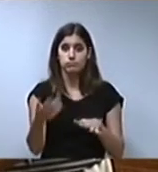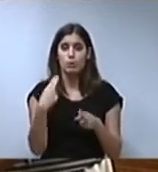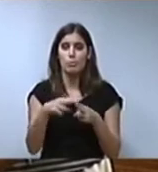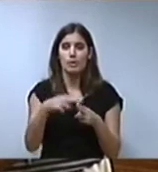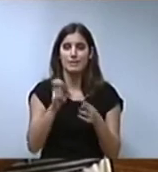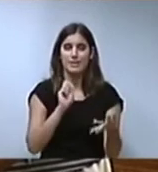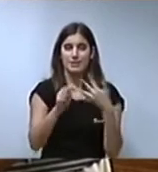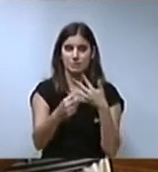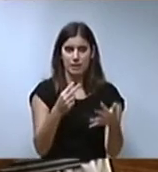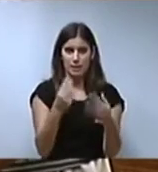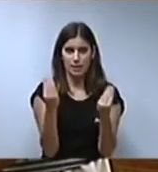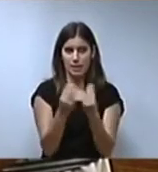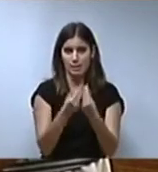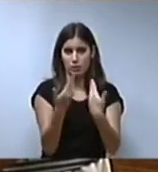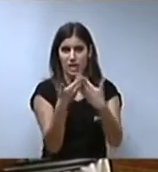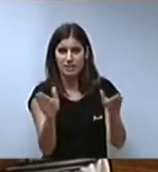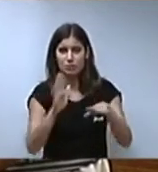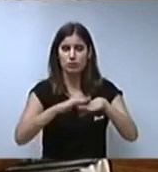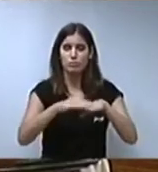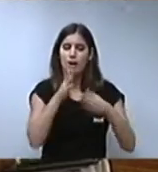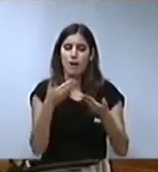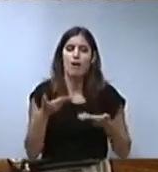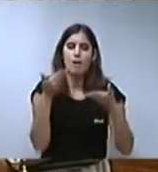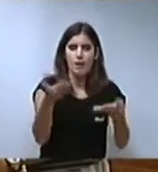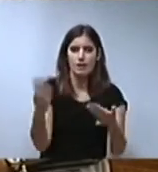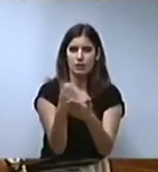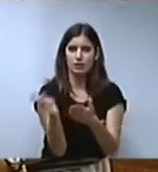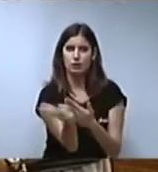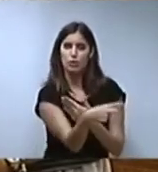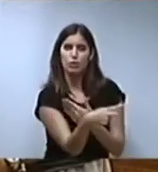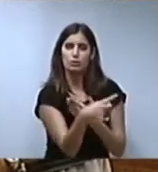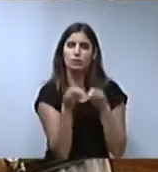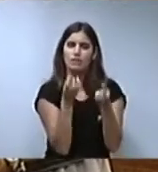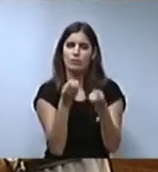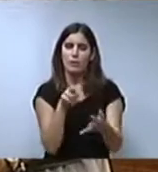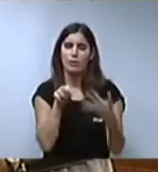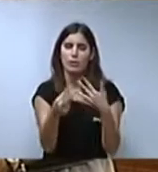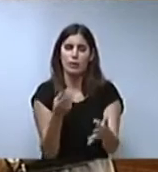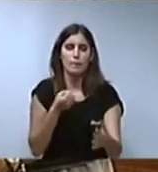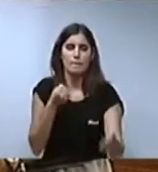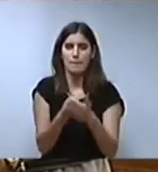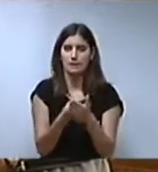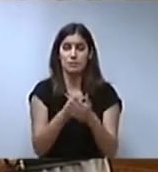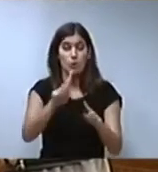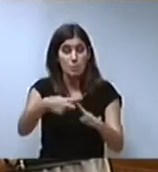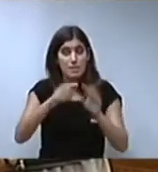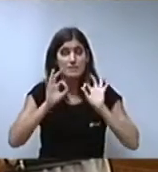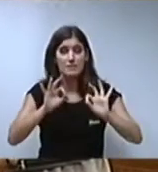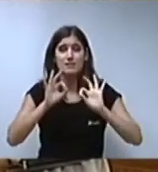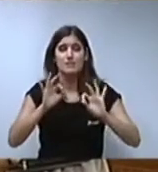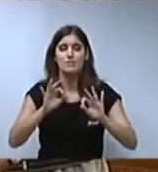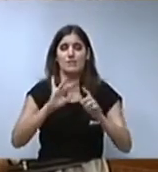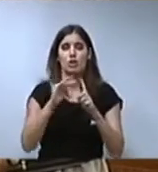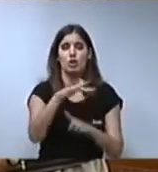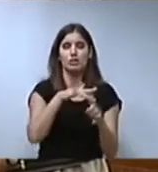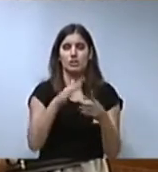transparència i dades obertes per a posar a la disposició de totes la màxima informació i també especialment en els contextos d